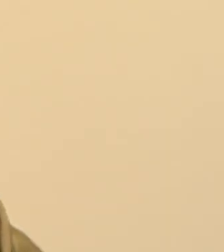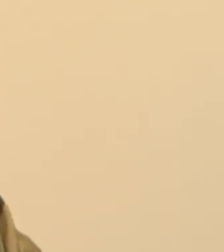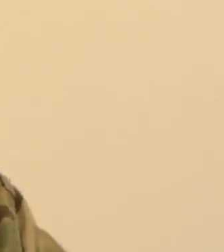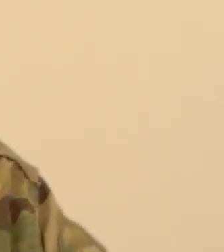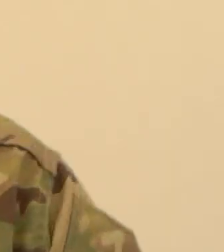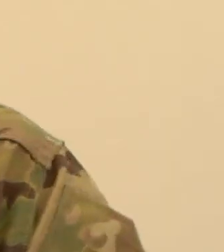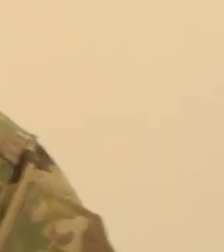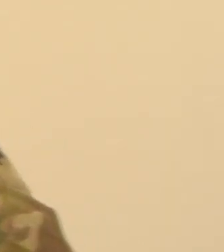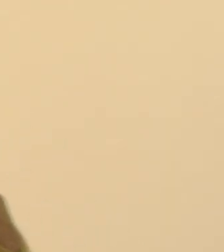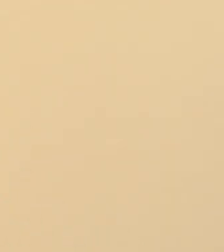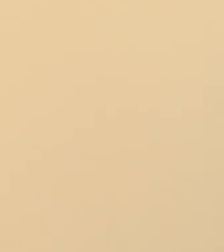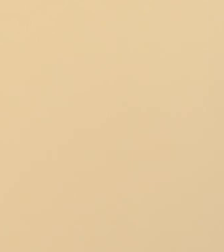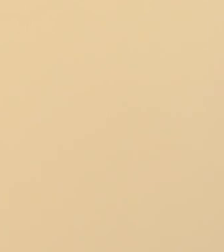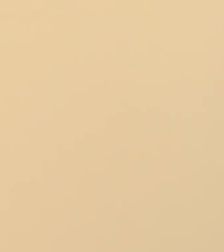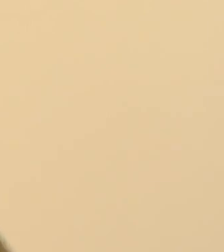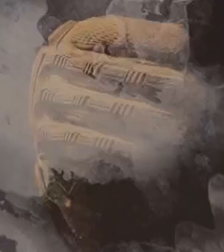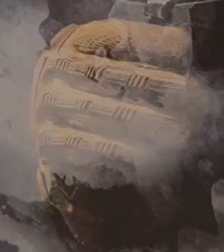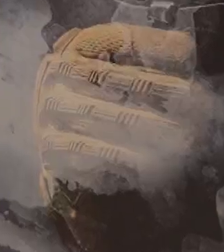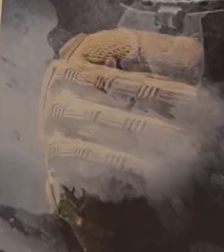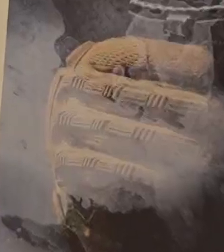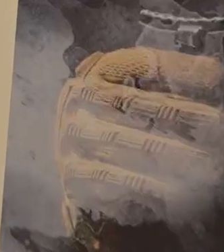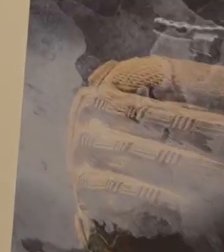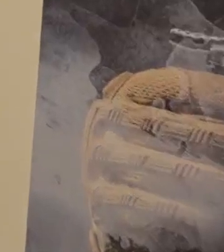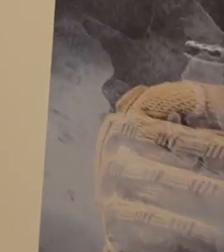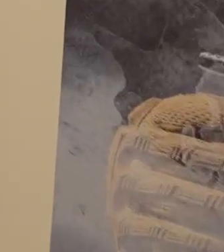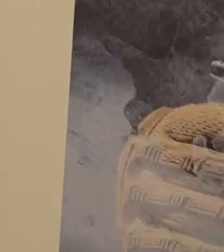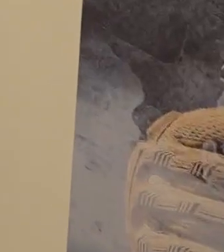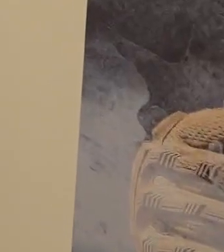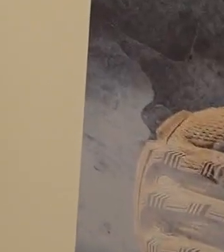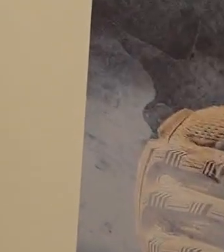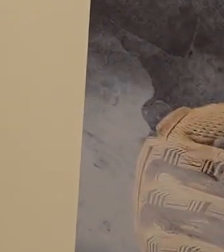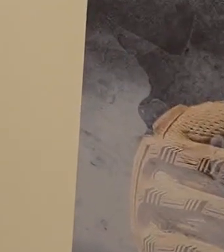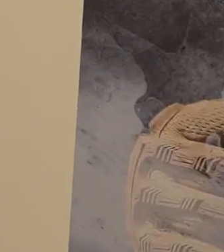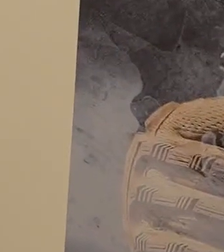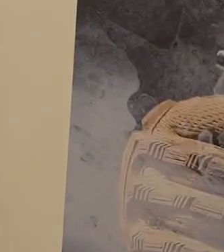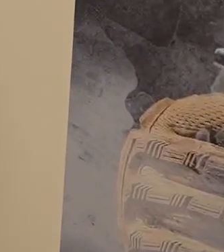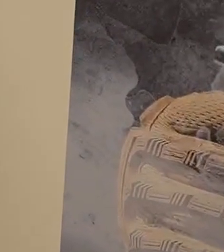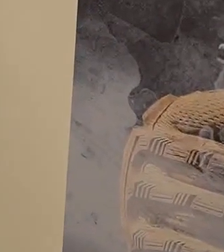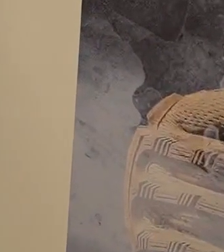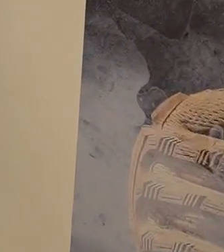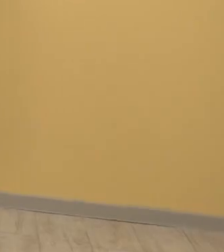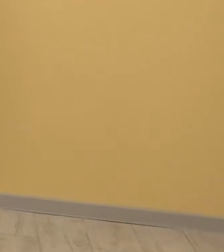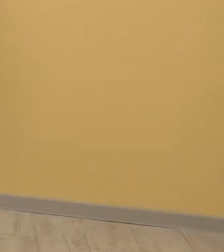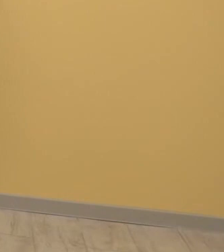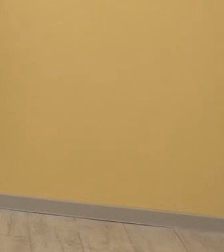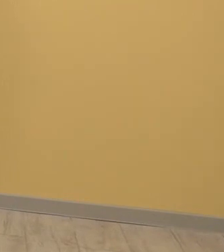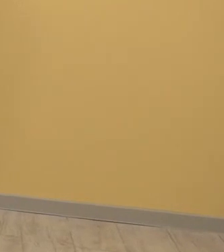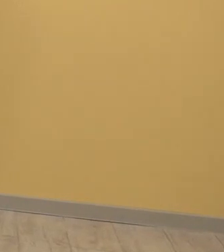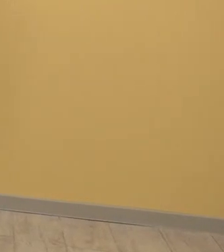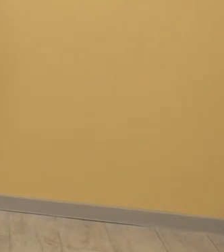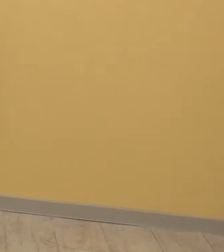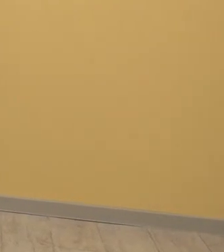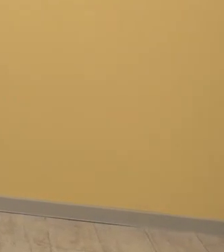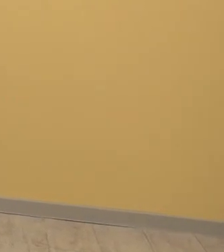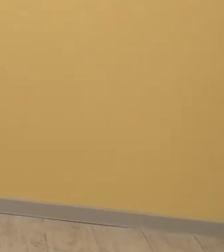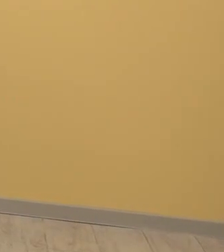назначили Леонида Погорелова. У него диплом международного инструктора по подготовке специальной полиции, пять государственных наград и,